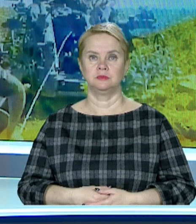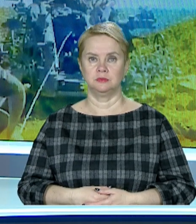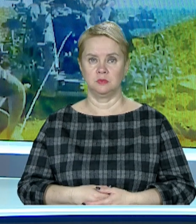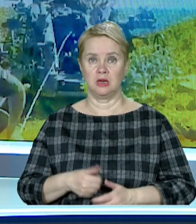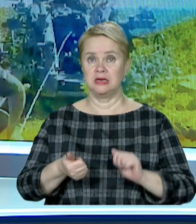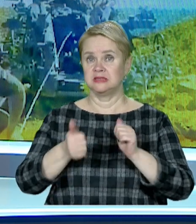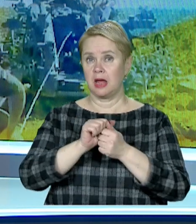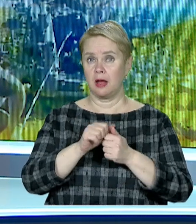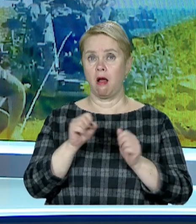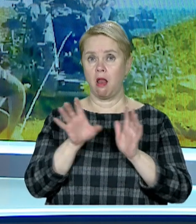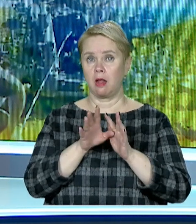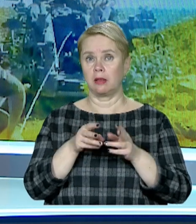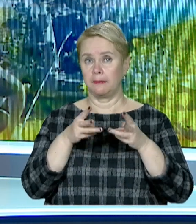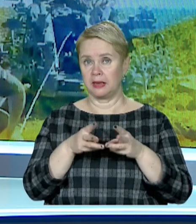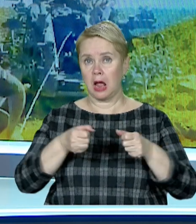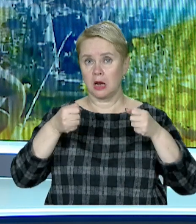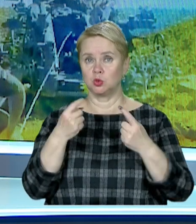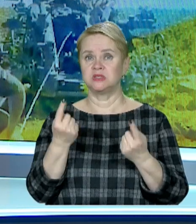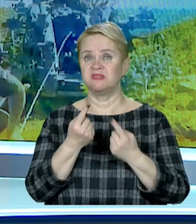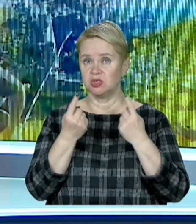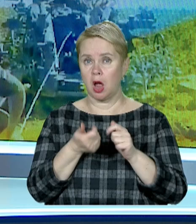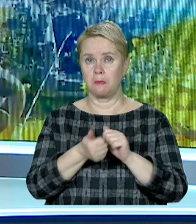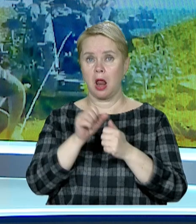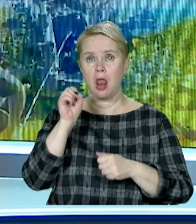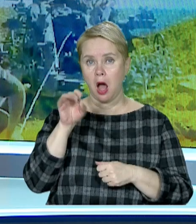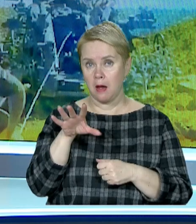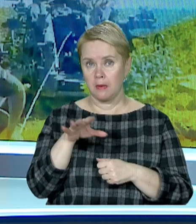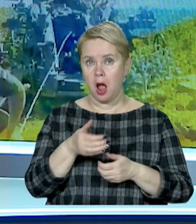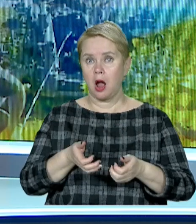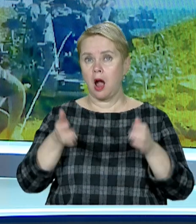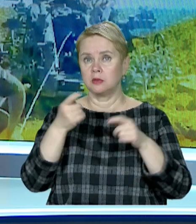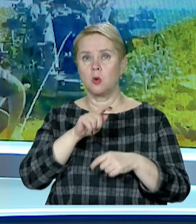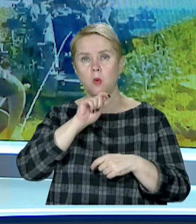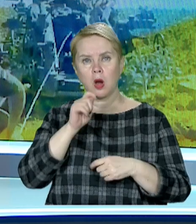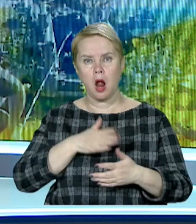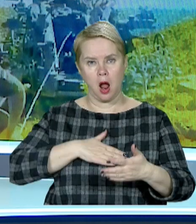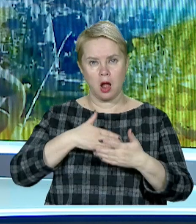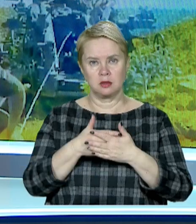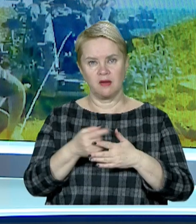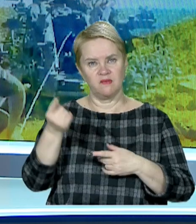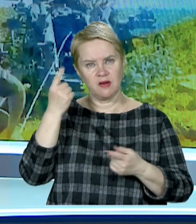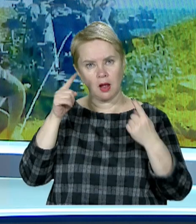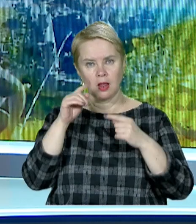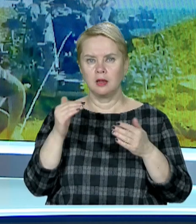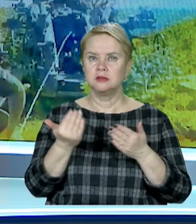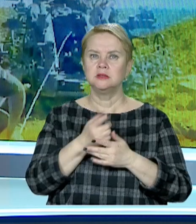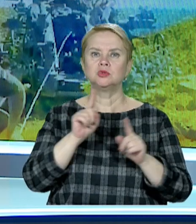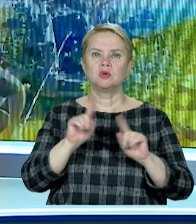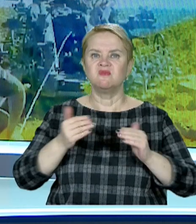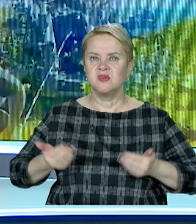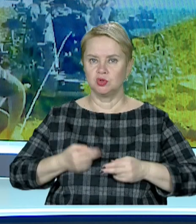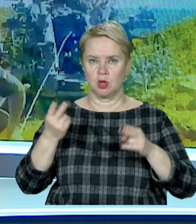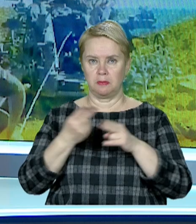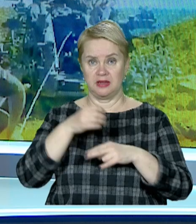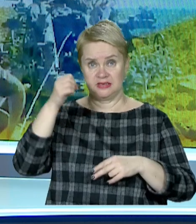Замість електроплити кастрюля зі свічками, а замість лампи – каганець. Українці активно вигадують лайфхаки, як вижити